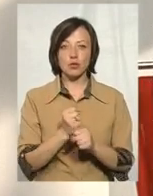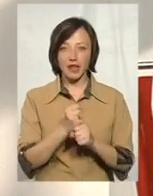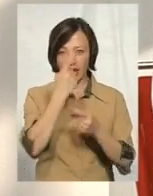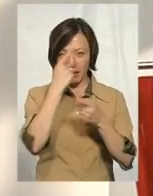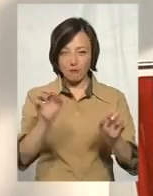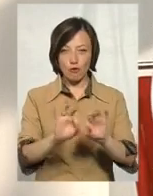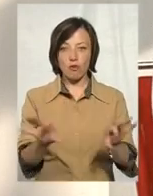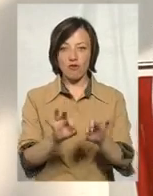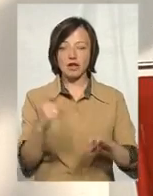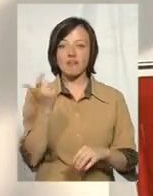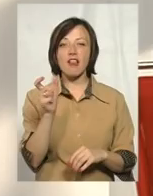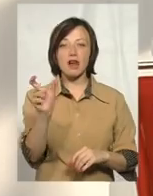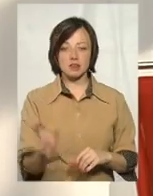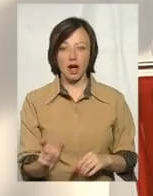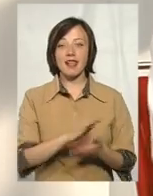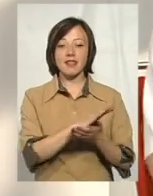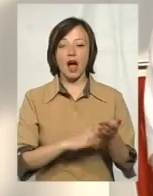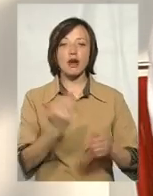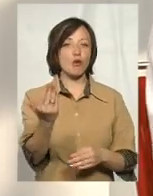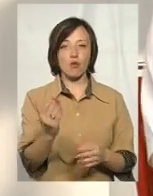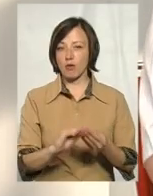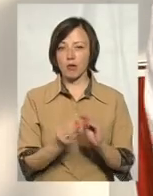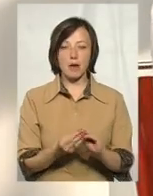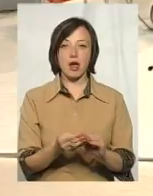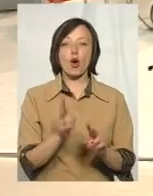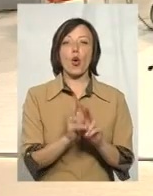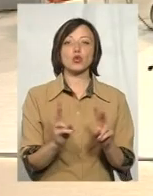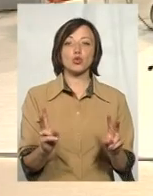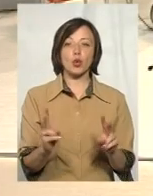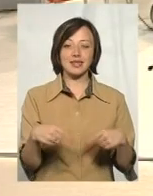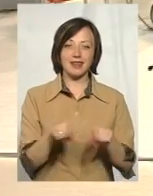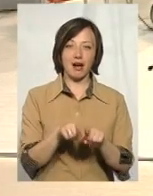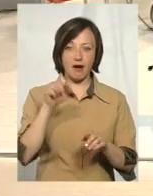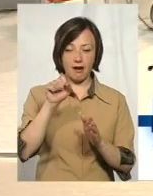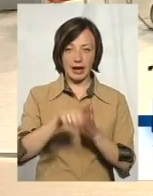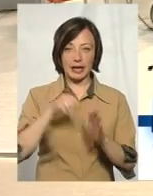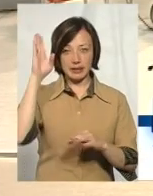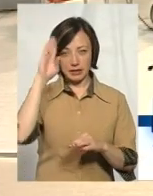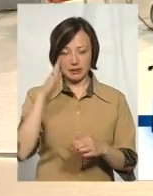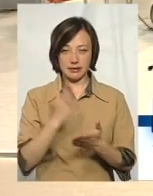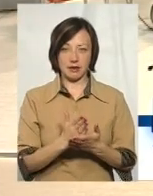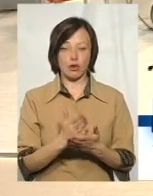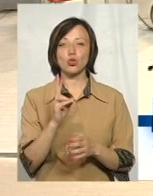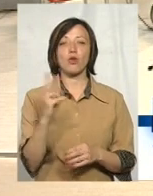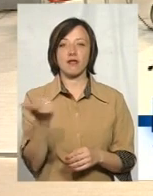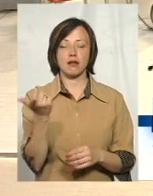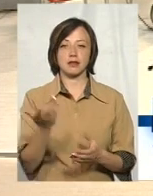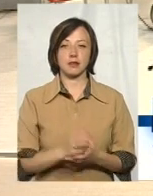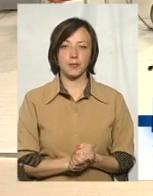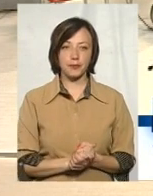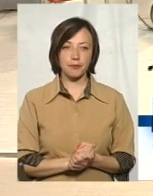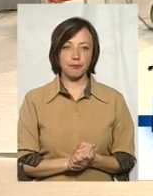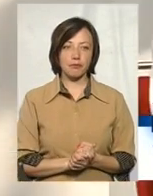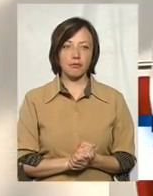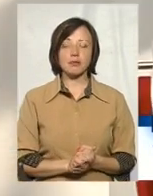інформувати власника. Далі його питання. Питання того, в кого та криниця, знаходиться на балансу, хто є балансоутримувачем, хто є